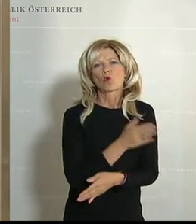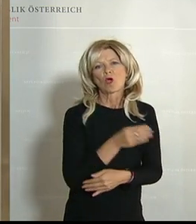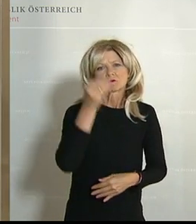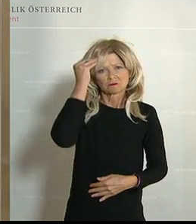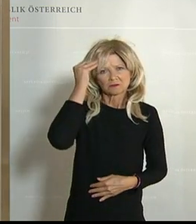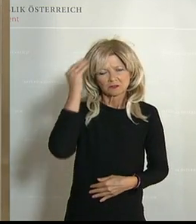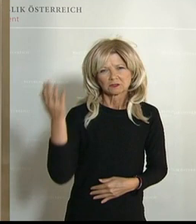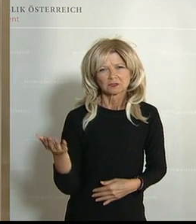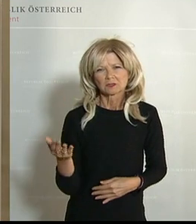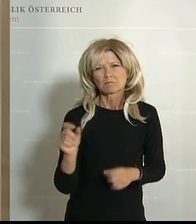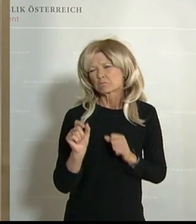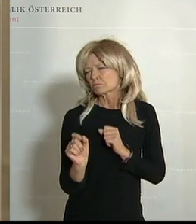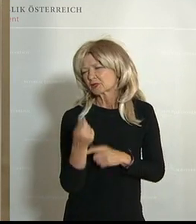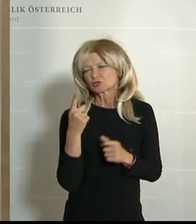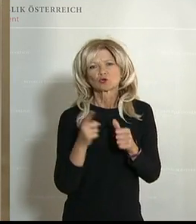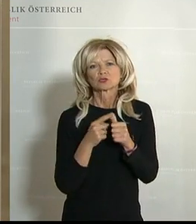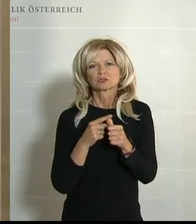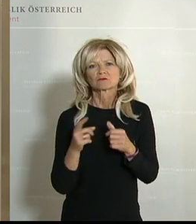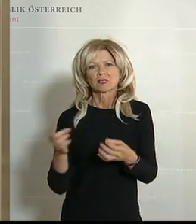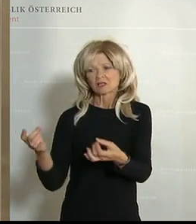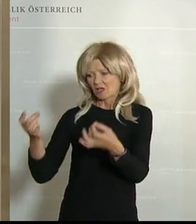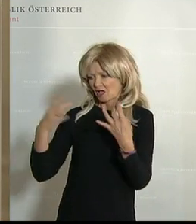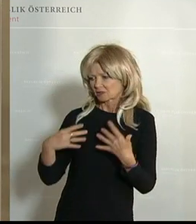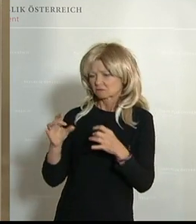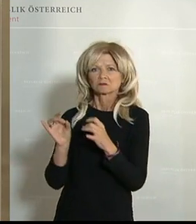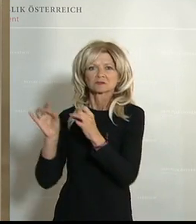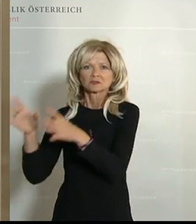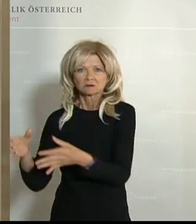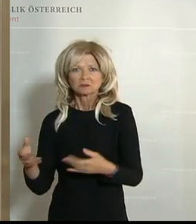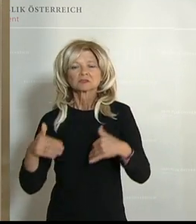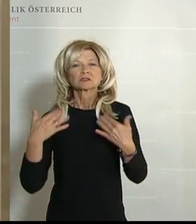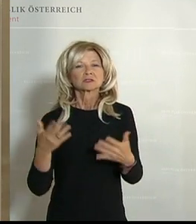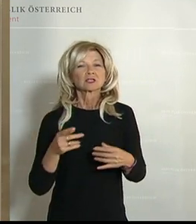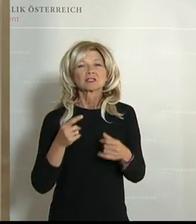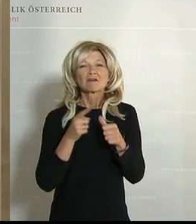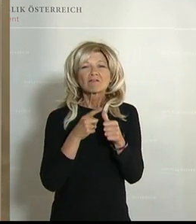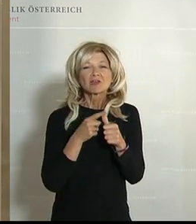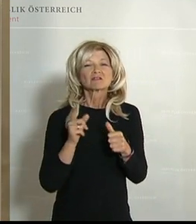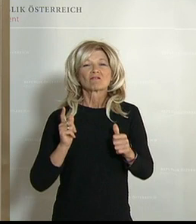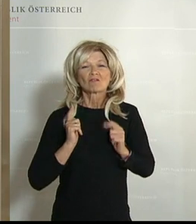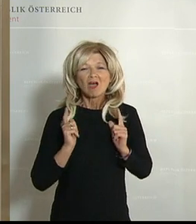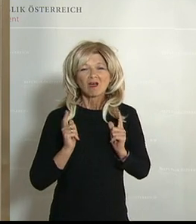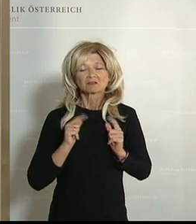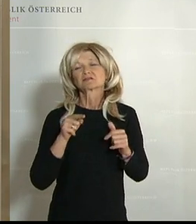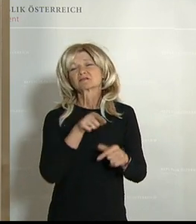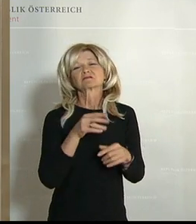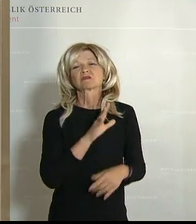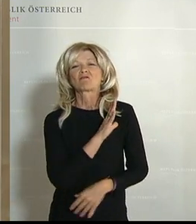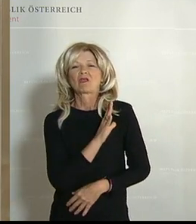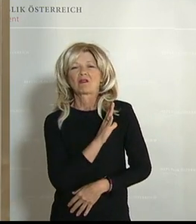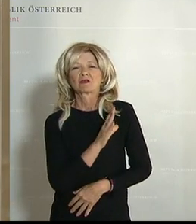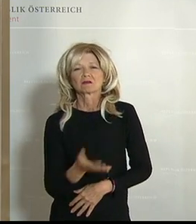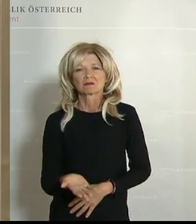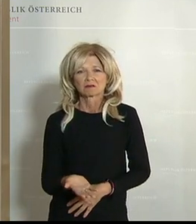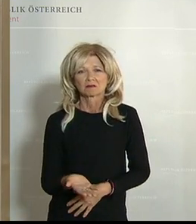um Infektionen geht, dann ist durch Zögern und Warten vor allem eines gefährlich. Dass es zu einer unkontrollierten weiteren Ausbreitung kommt